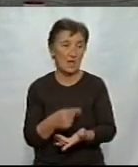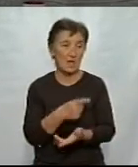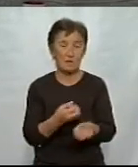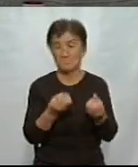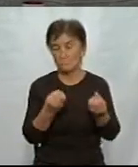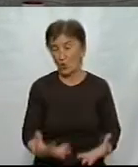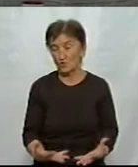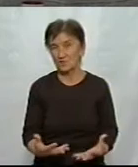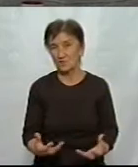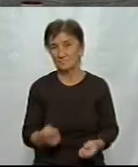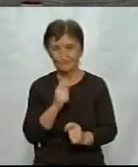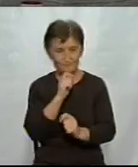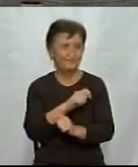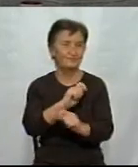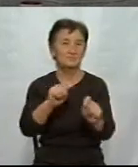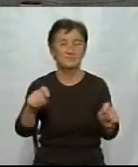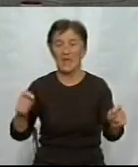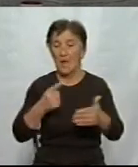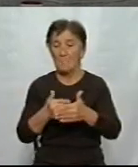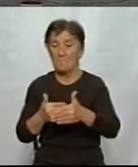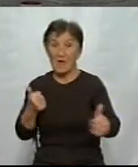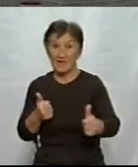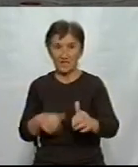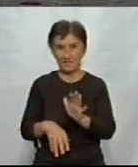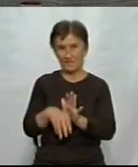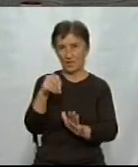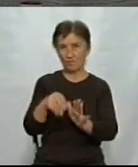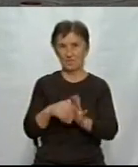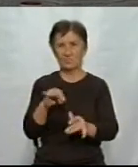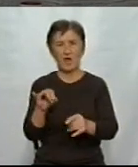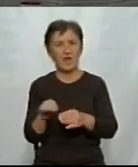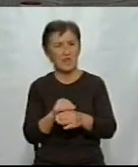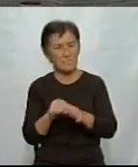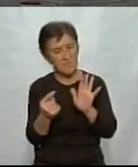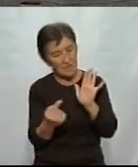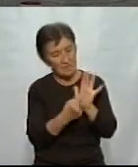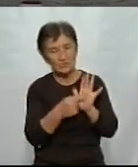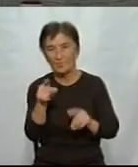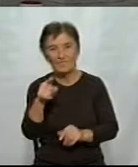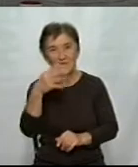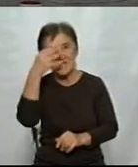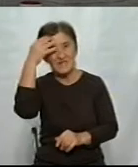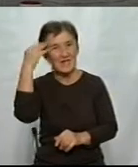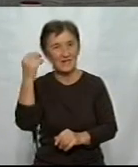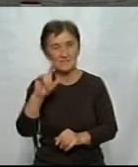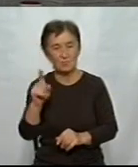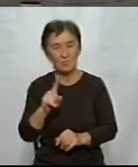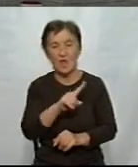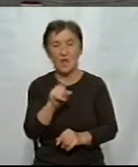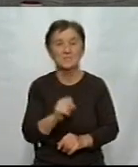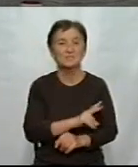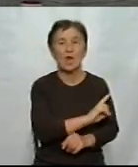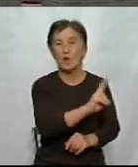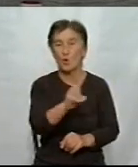виборами роздати подарунки. Подарунки обов'язково мають містити ім'я та прізвище, аби виборці не забули потім, за кого поставити